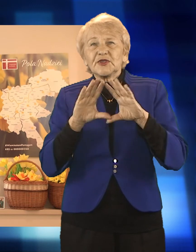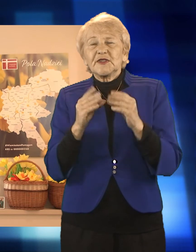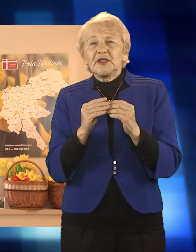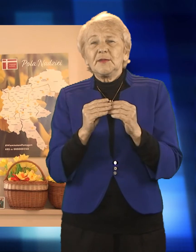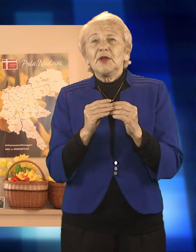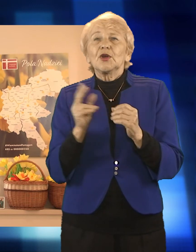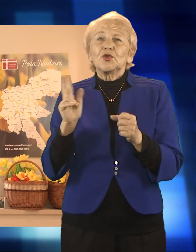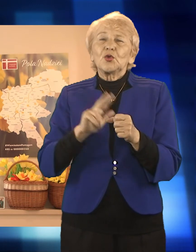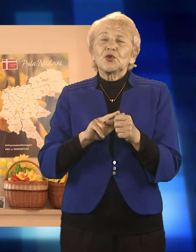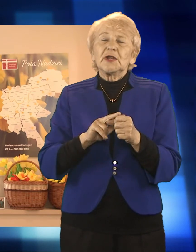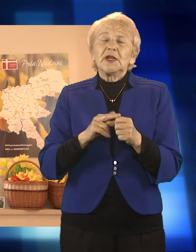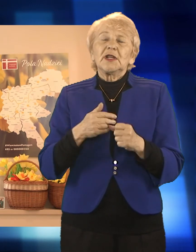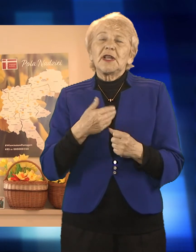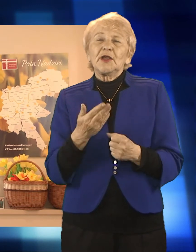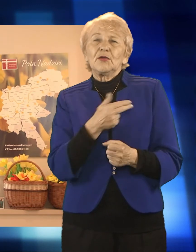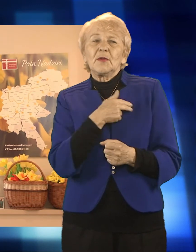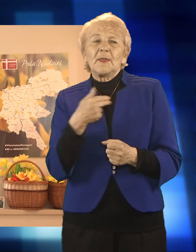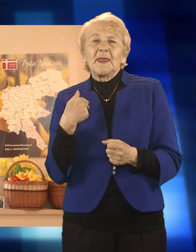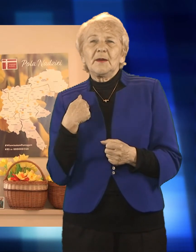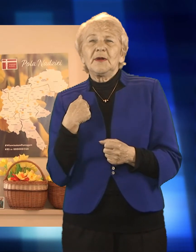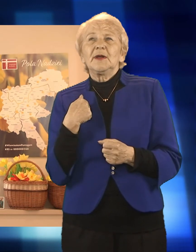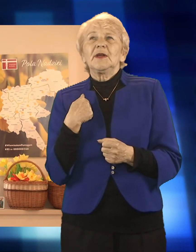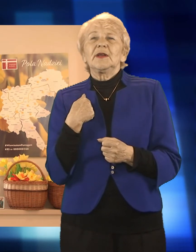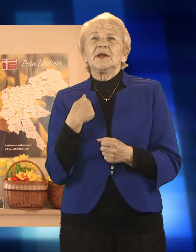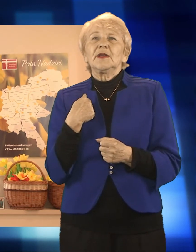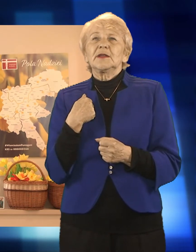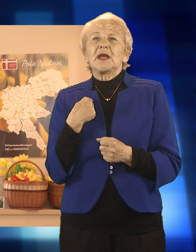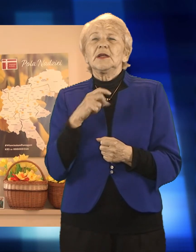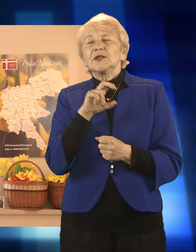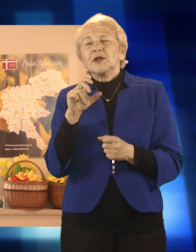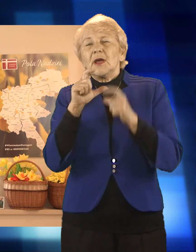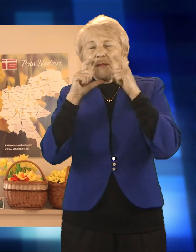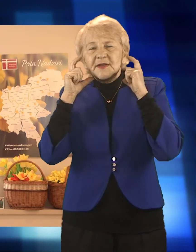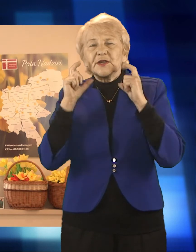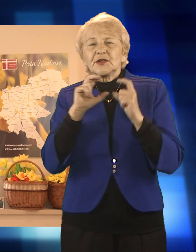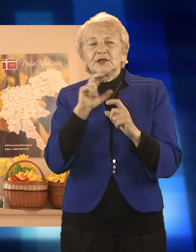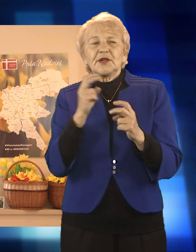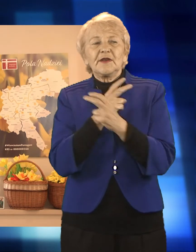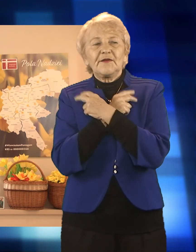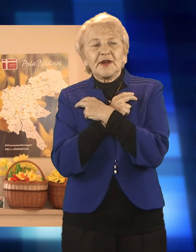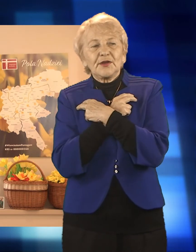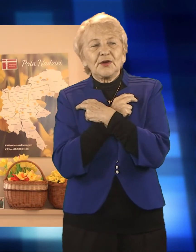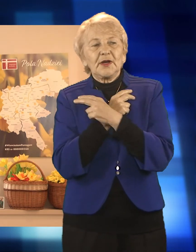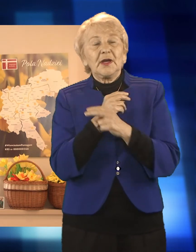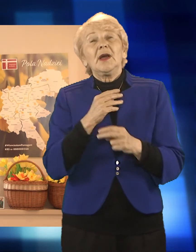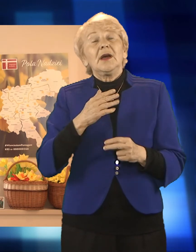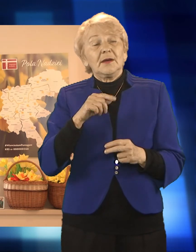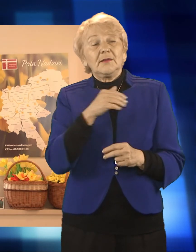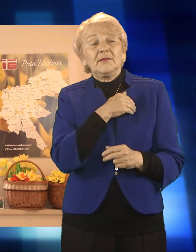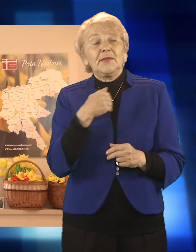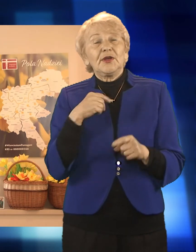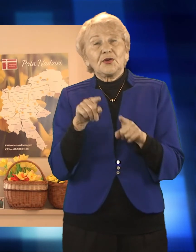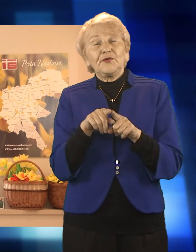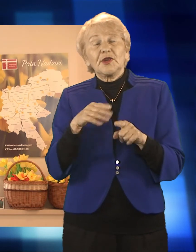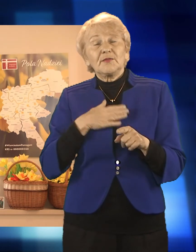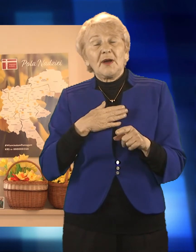właśnie te osoby, które prywatnie przychodzą, szyją nam maseczki, my mamy wszyscy zrobione maseczki, które możemy